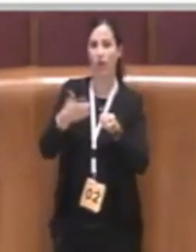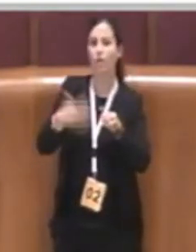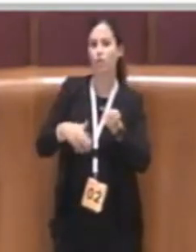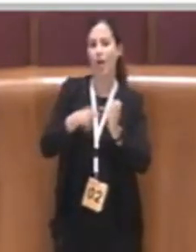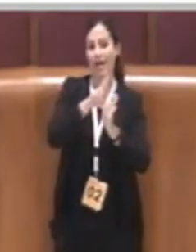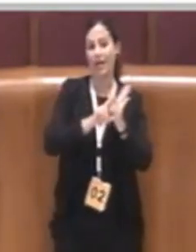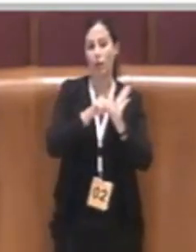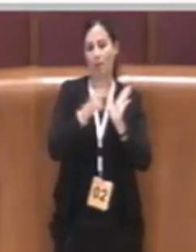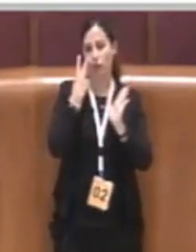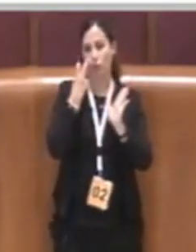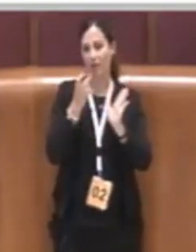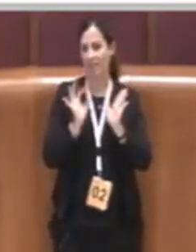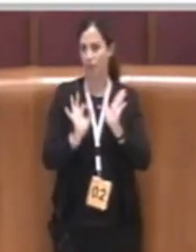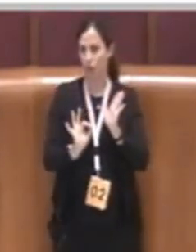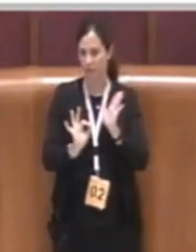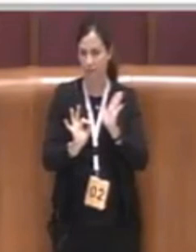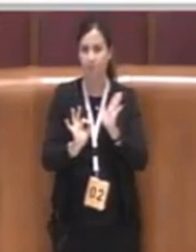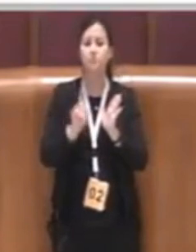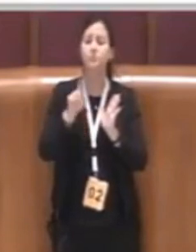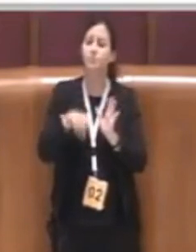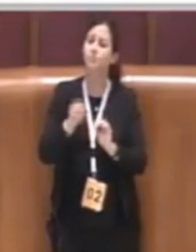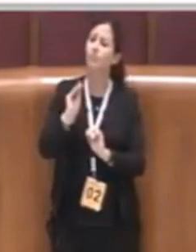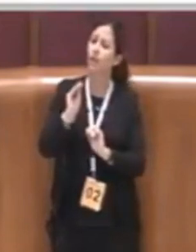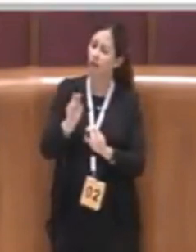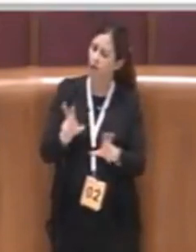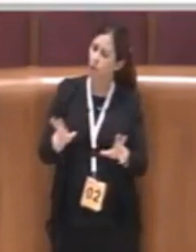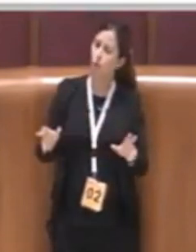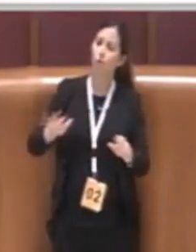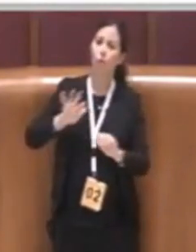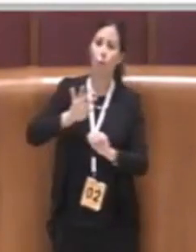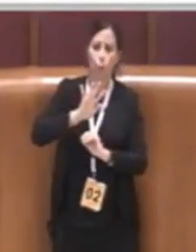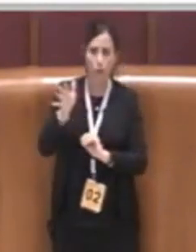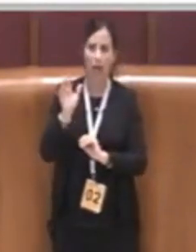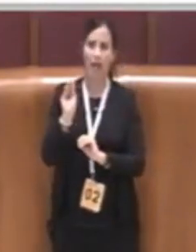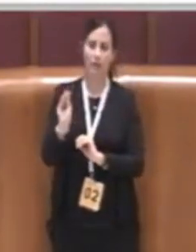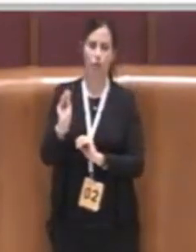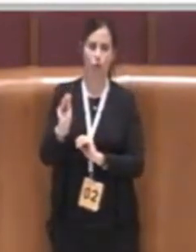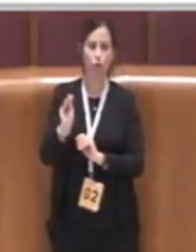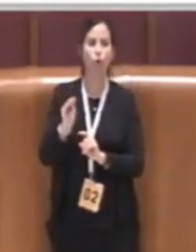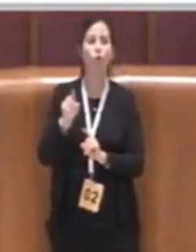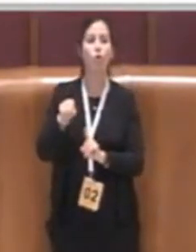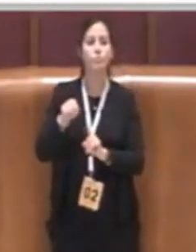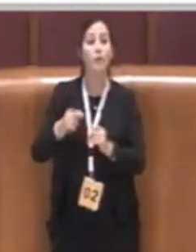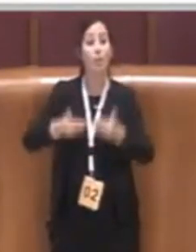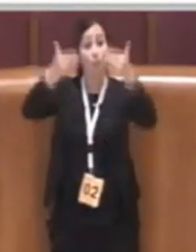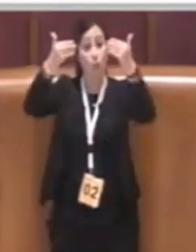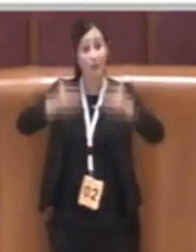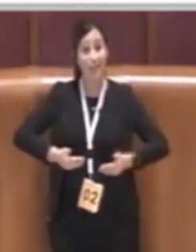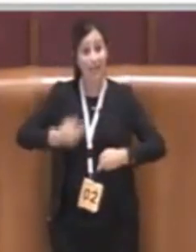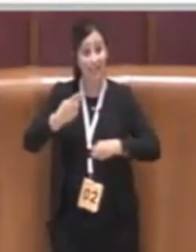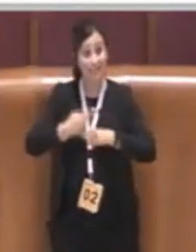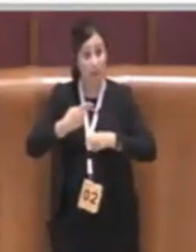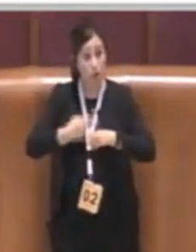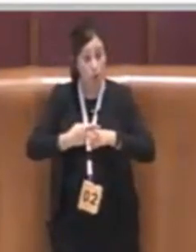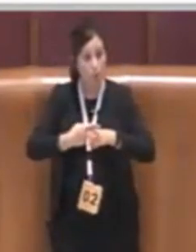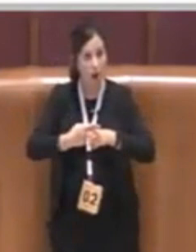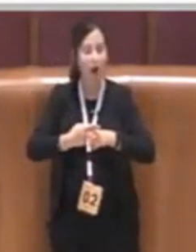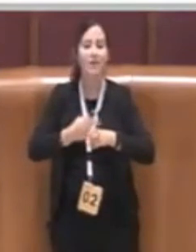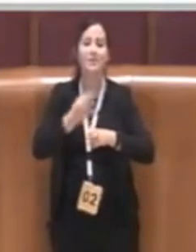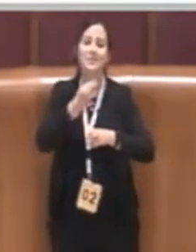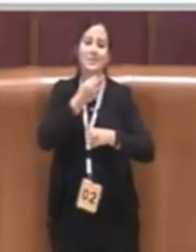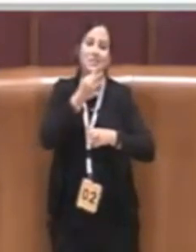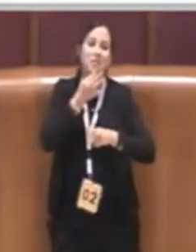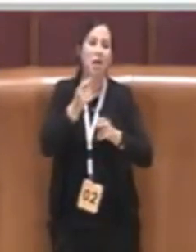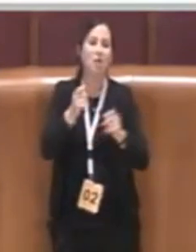giorni chiediamo inoltre che venga pubblicato sia online quindi sul portale di Roma in modo che tutti i cittadini possano